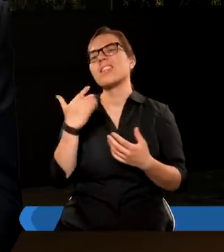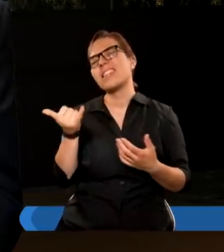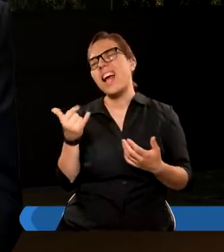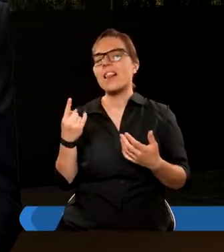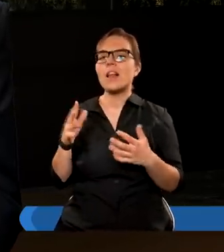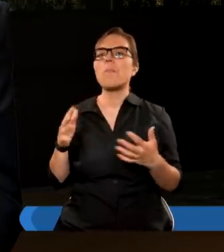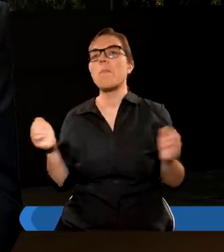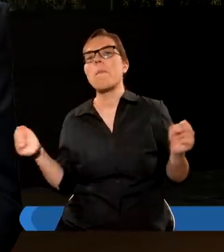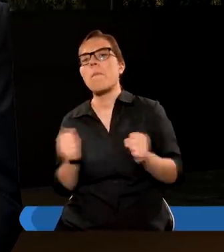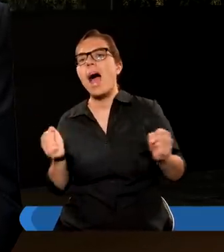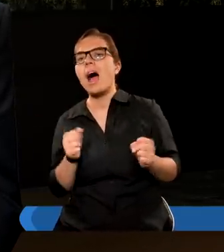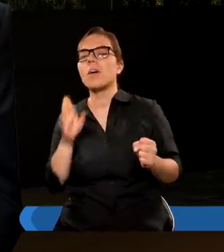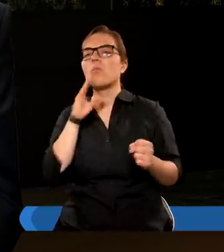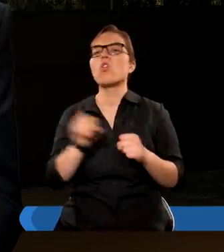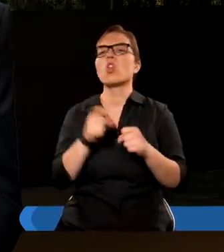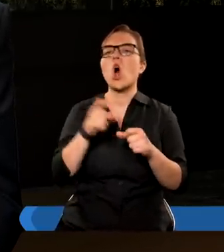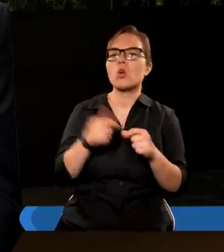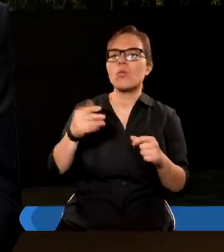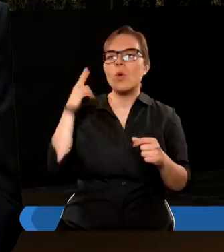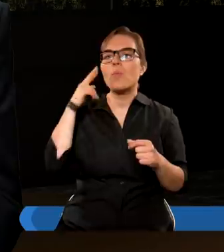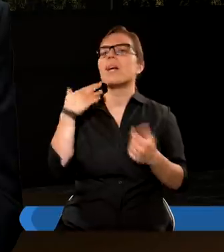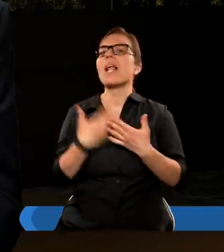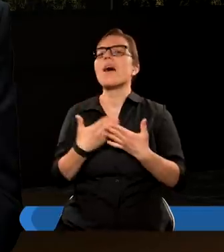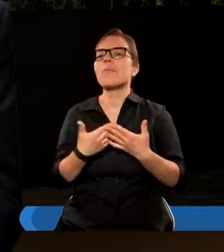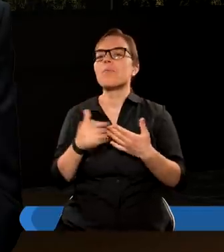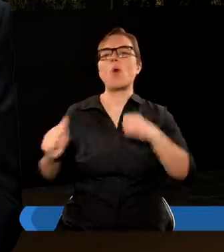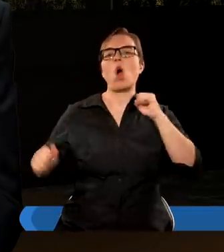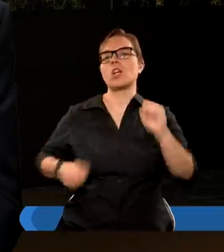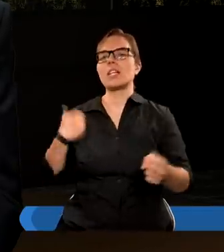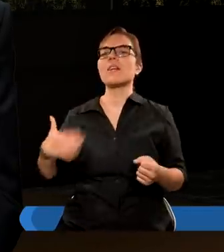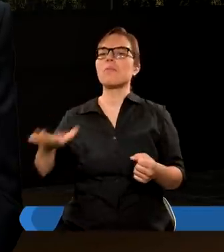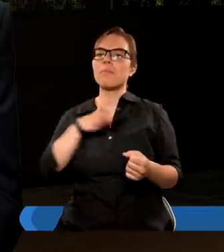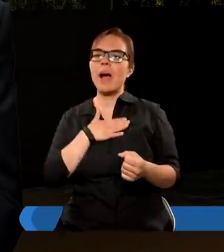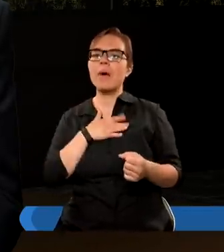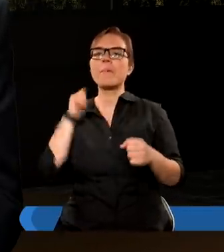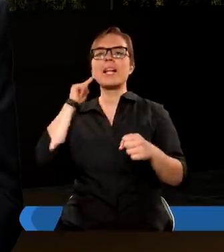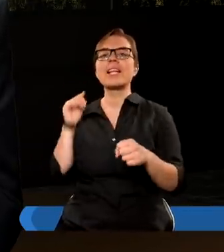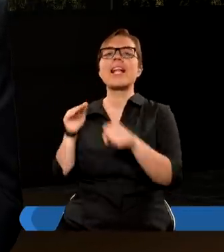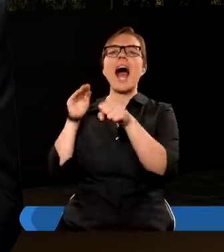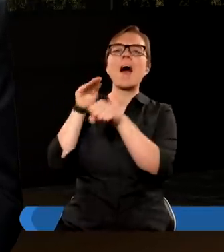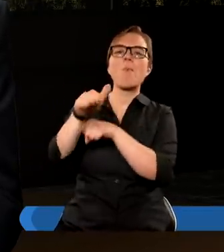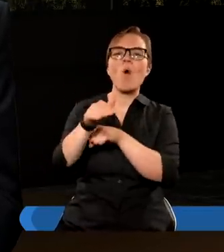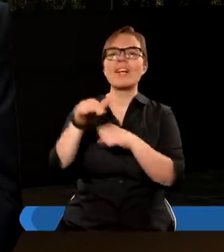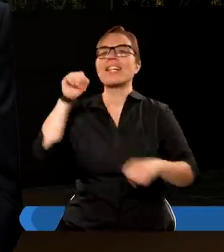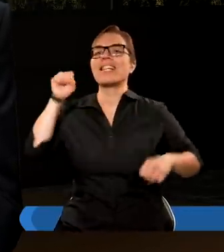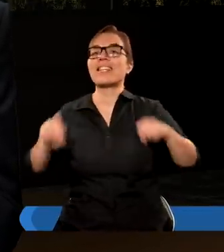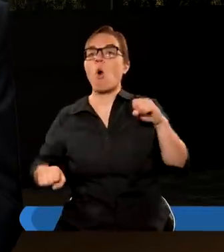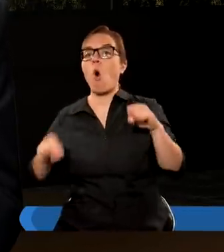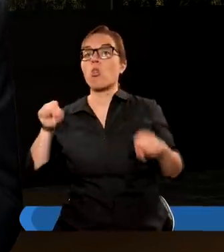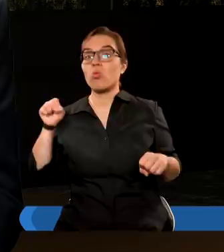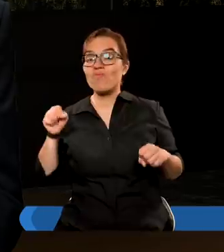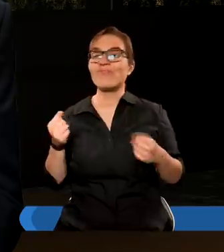jednak bać i dosłownie rozumieć, ponieważ mamy zapowiedź sądu. Sąd dla